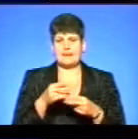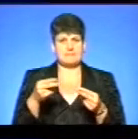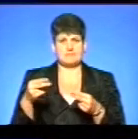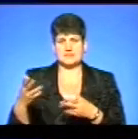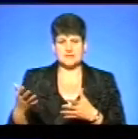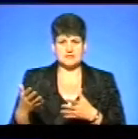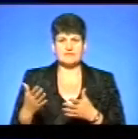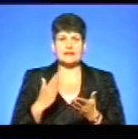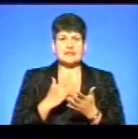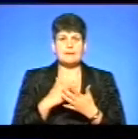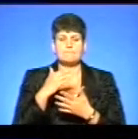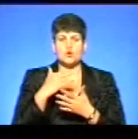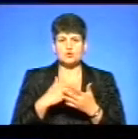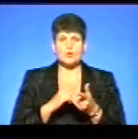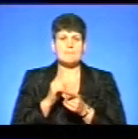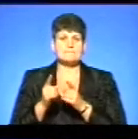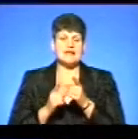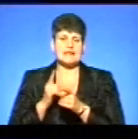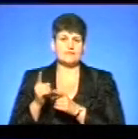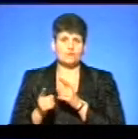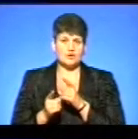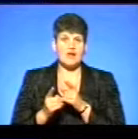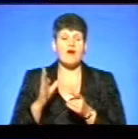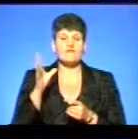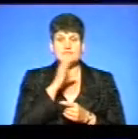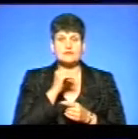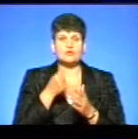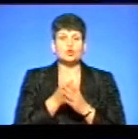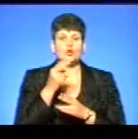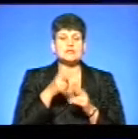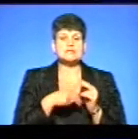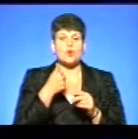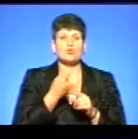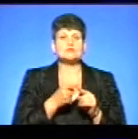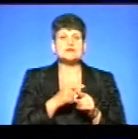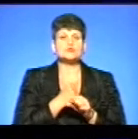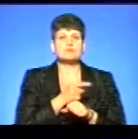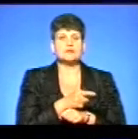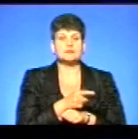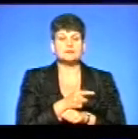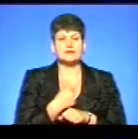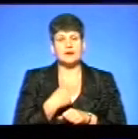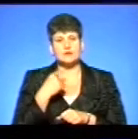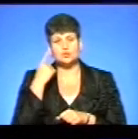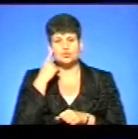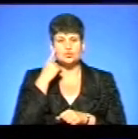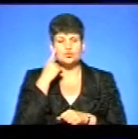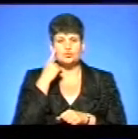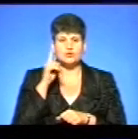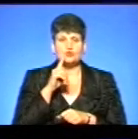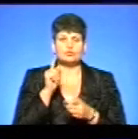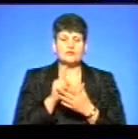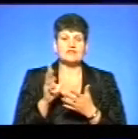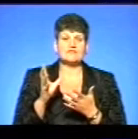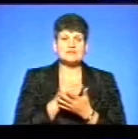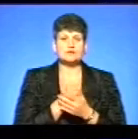що, я кажу, є процедура десь перетворення, і в зв'язку з тим... Чи встигнуть вони до кінця року це зробити? Я думаю, що ми мали би встигнути